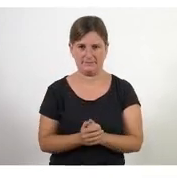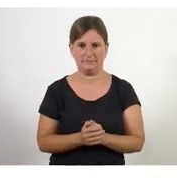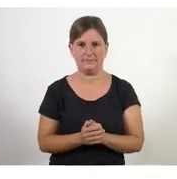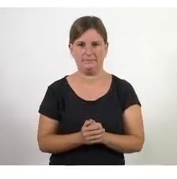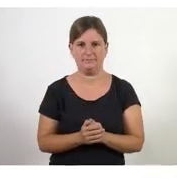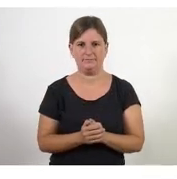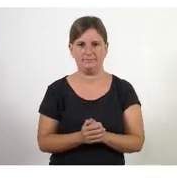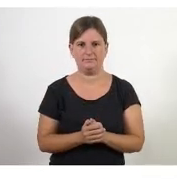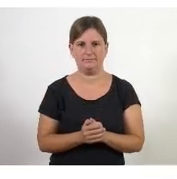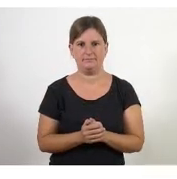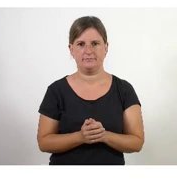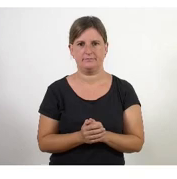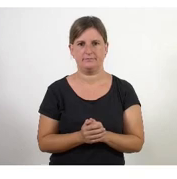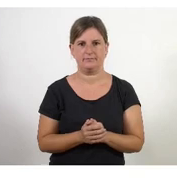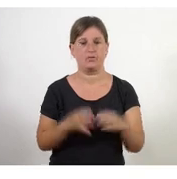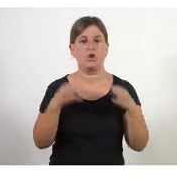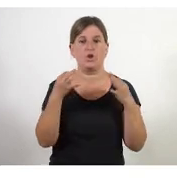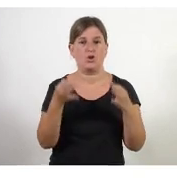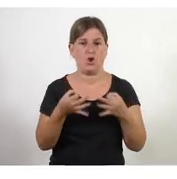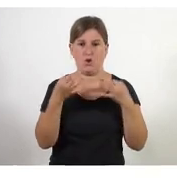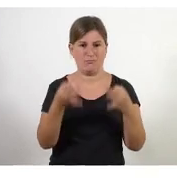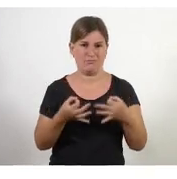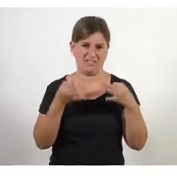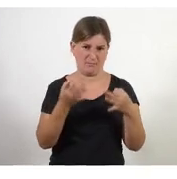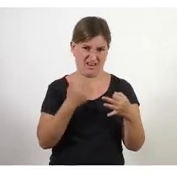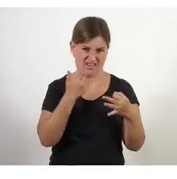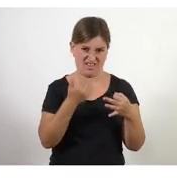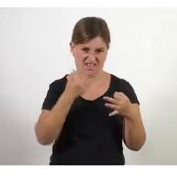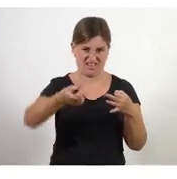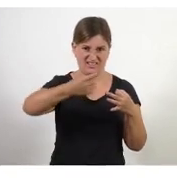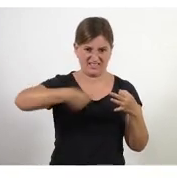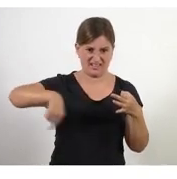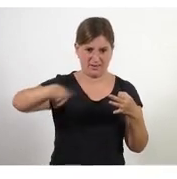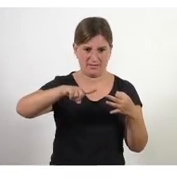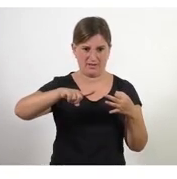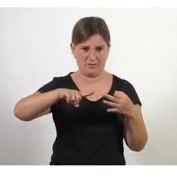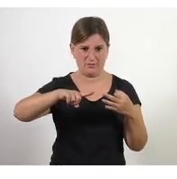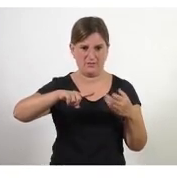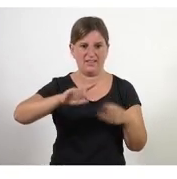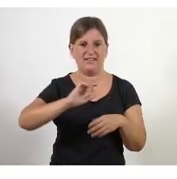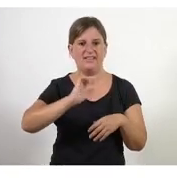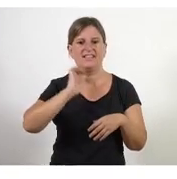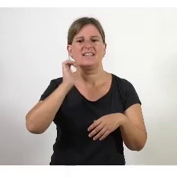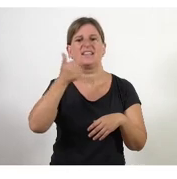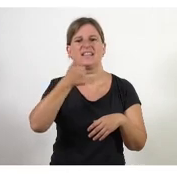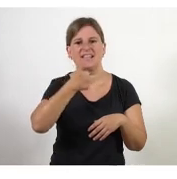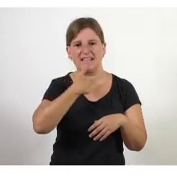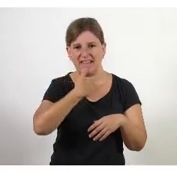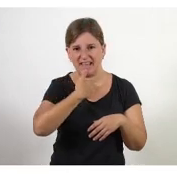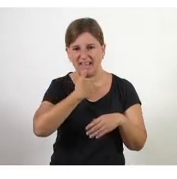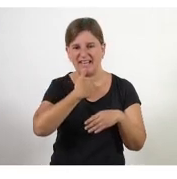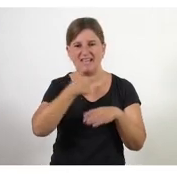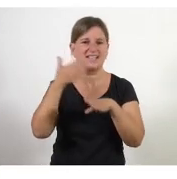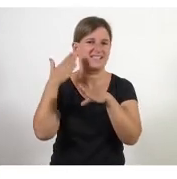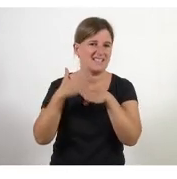Com sempre si no us estic descobrint res no A qui li ha tocat des de sempre de tota la